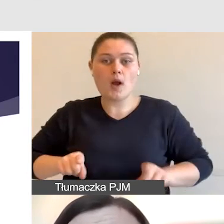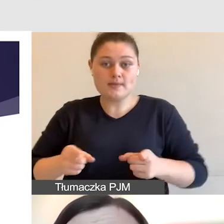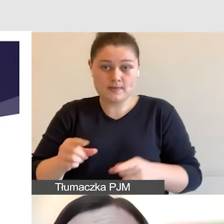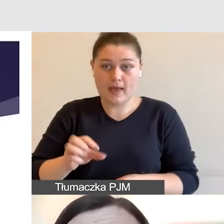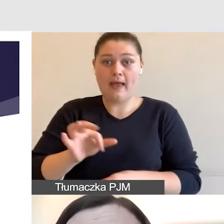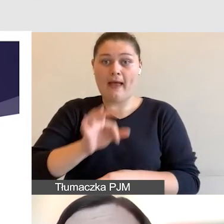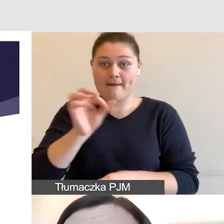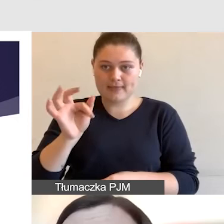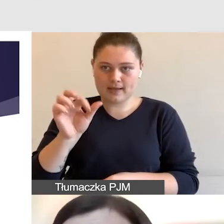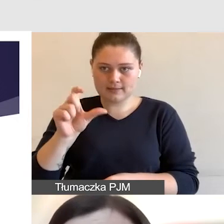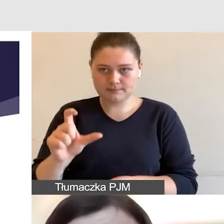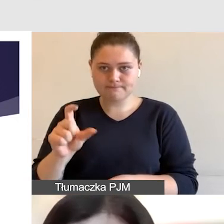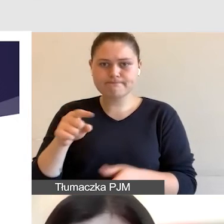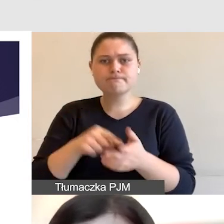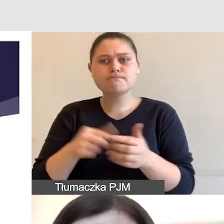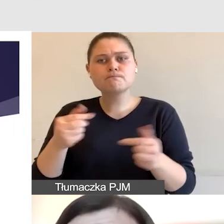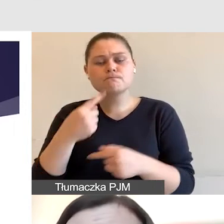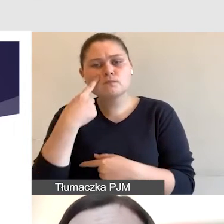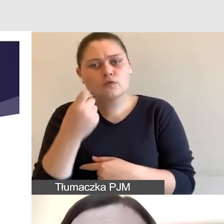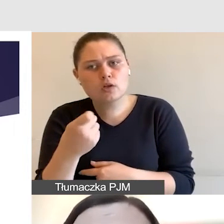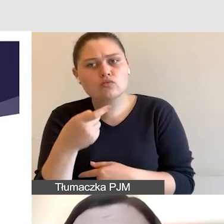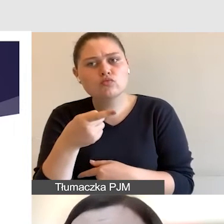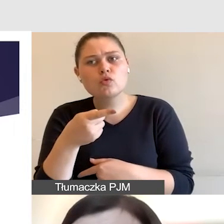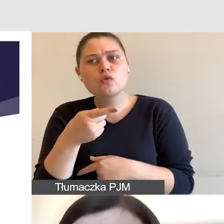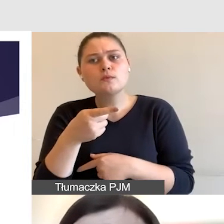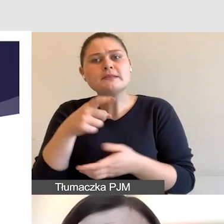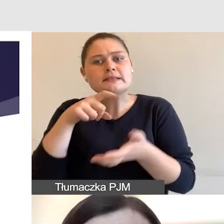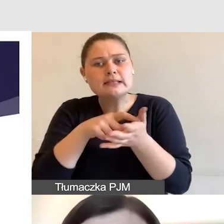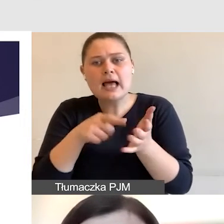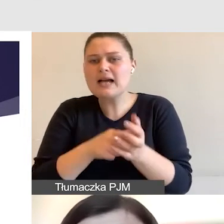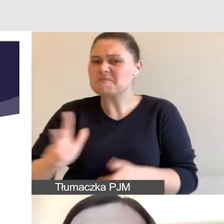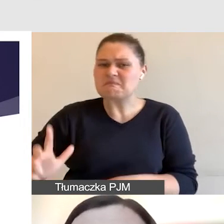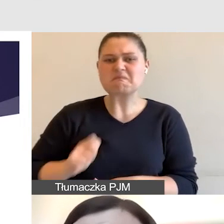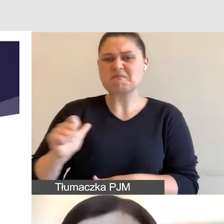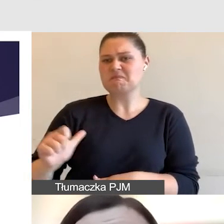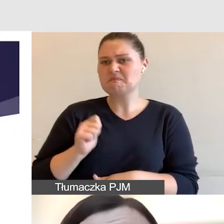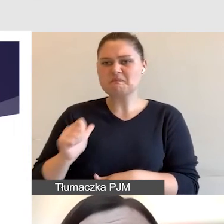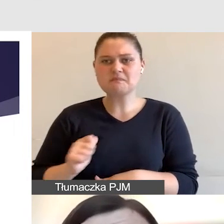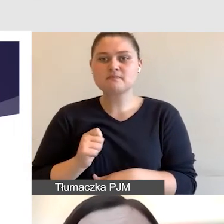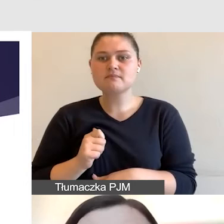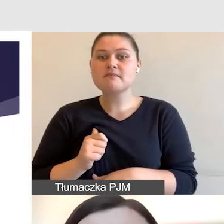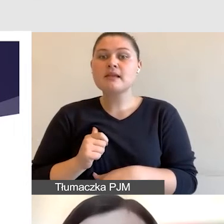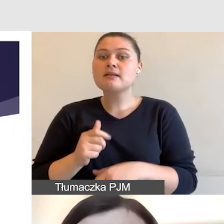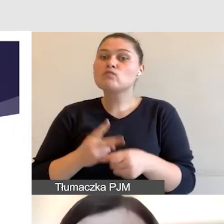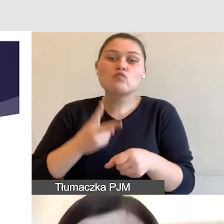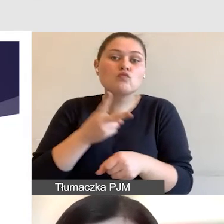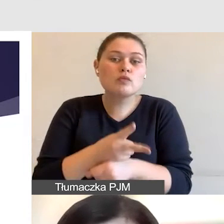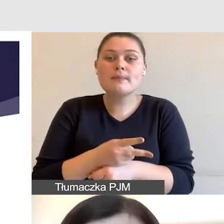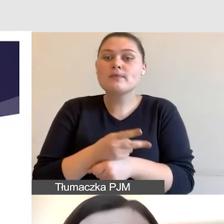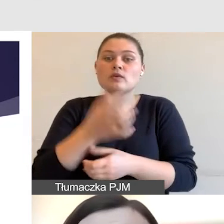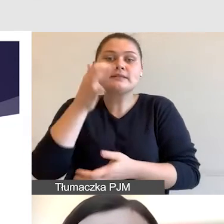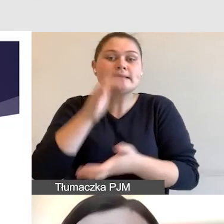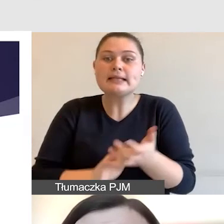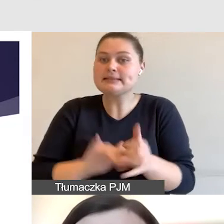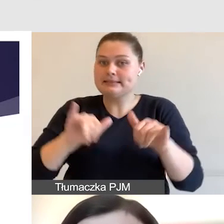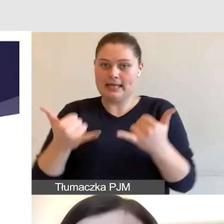uwagę w niewygodnych salach. Aby zapewnić dostęp do treści, czasami jeden ekran nie wystarczy.